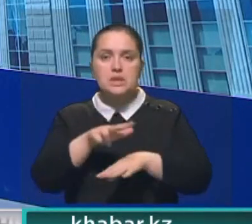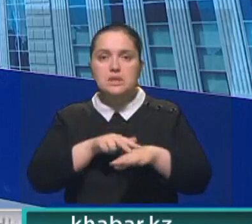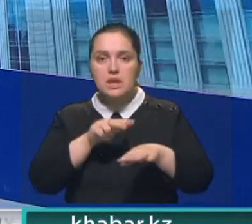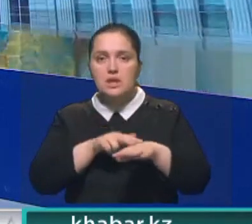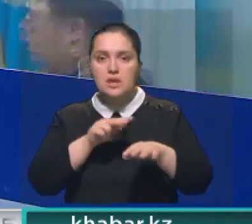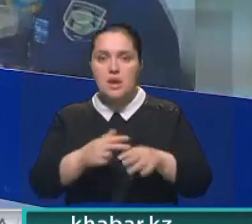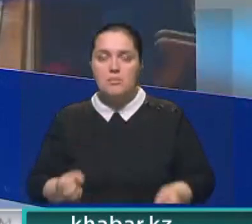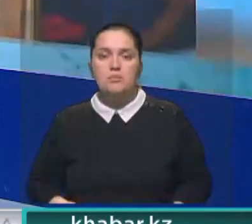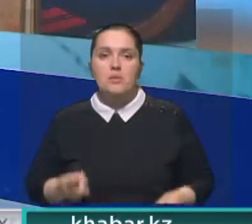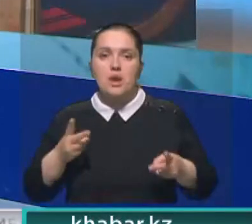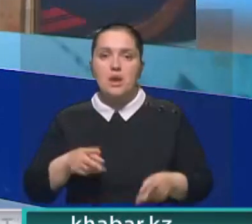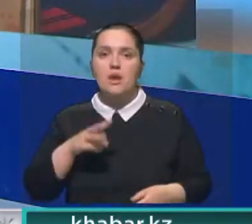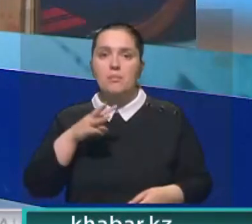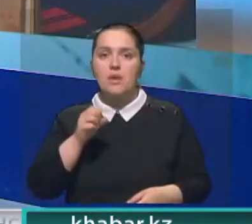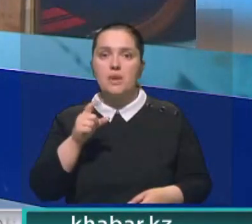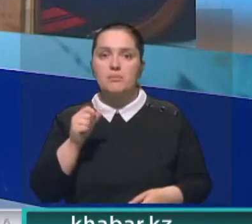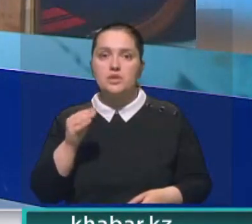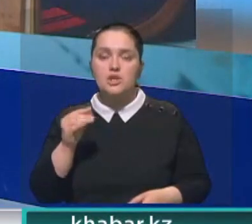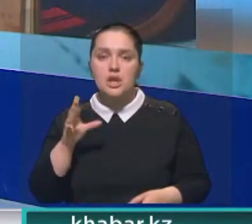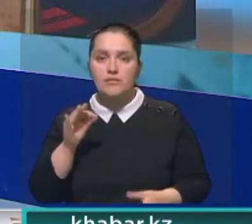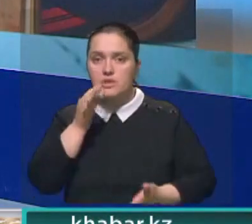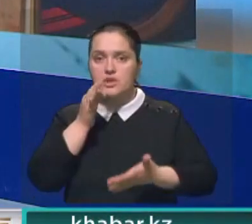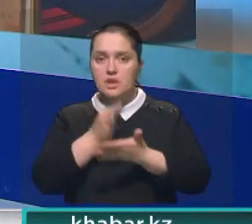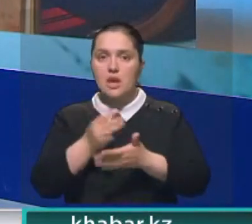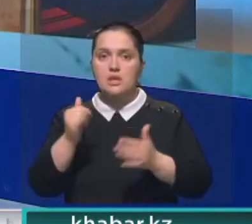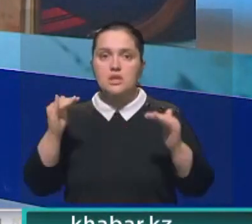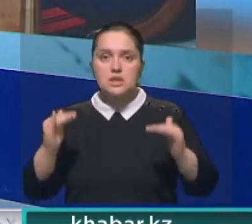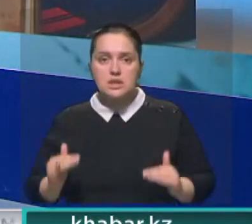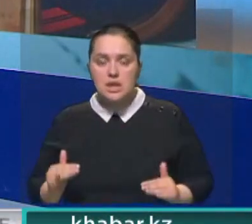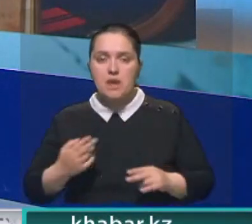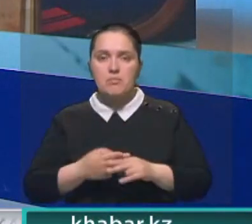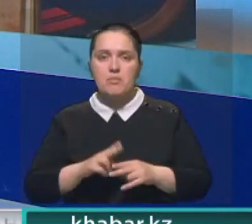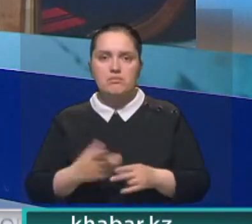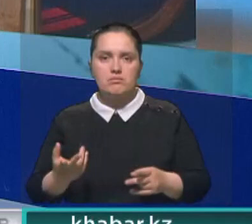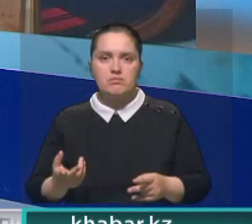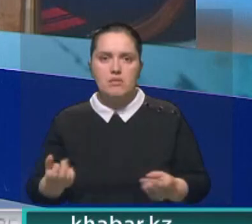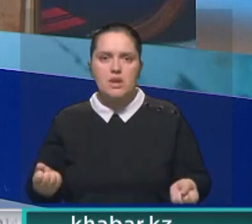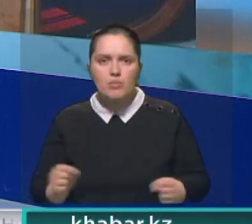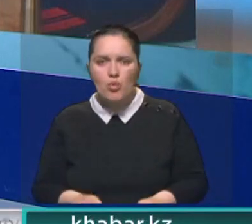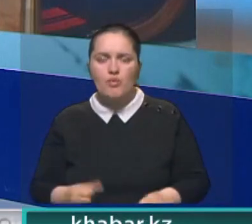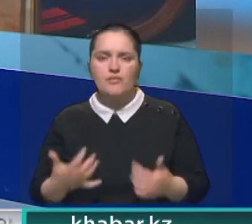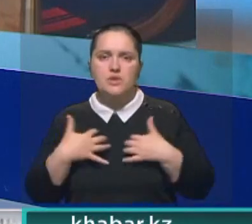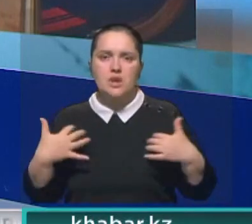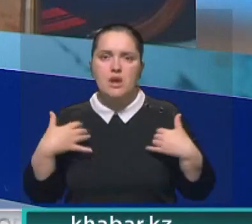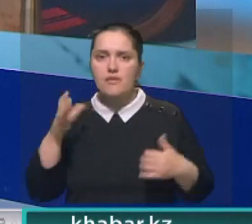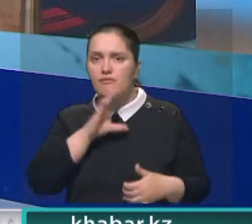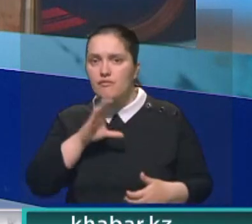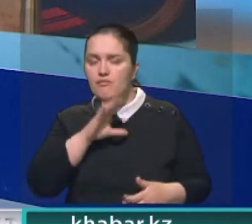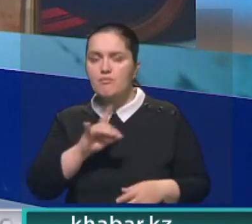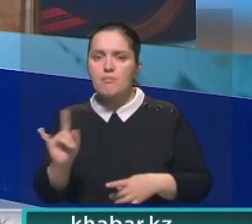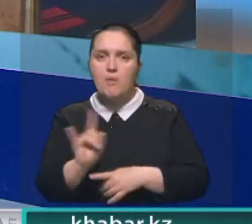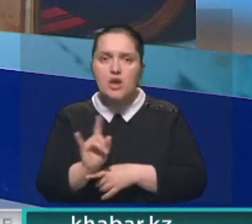внутренних дел о состоянии криминогенной обстановки. Марат Ахмеджанов доложил о существенном снижении количества разбоев, скатократства,